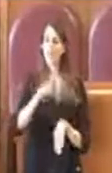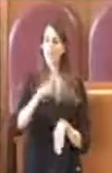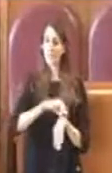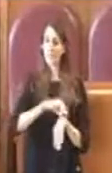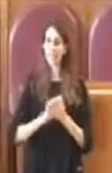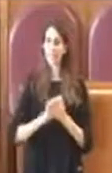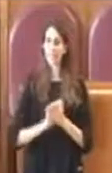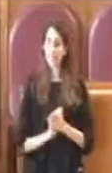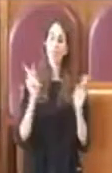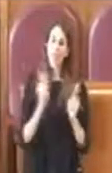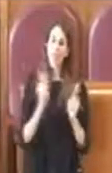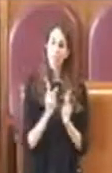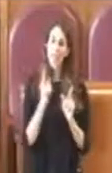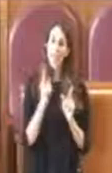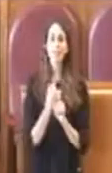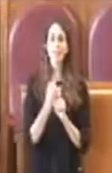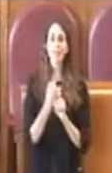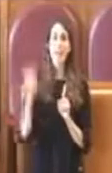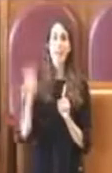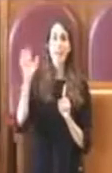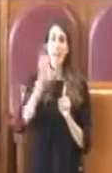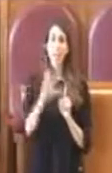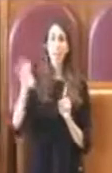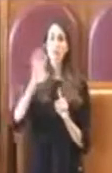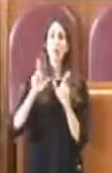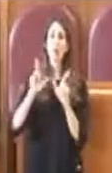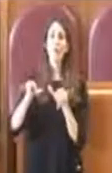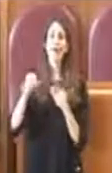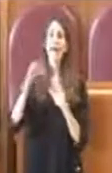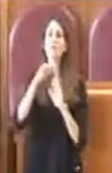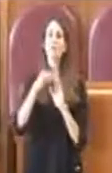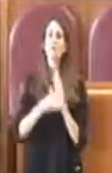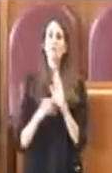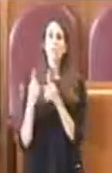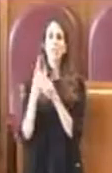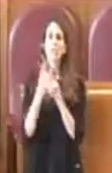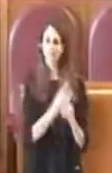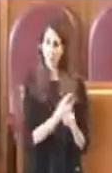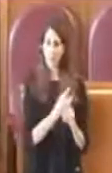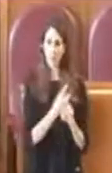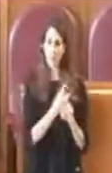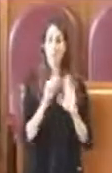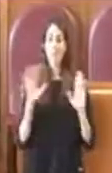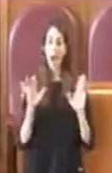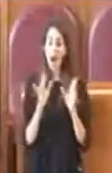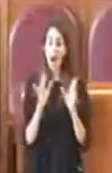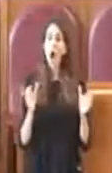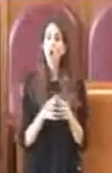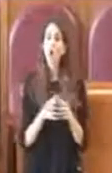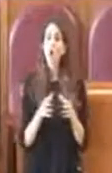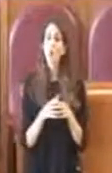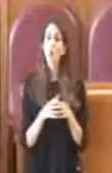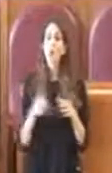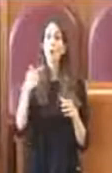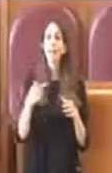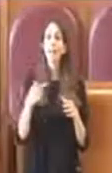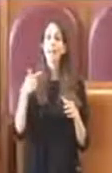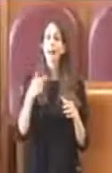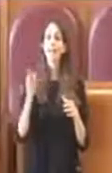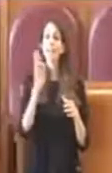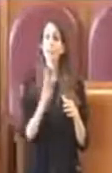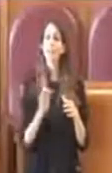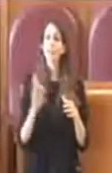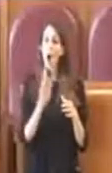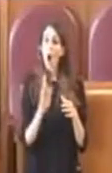della regione, è chiaro che la regione ha dato delle linee guida e quindi questo gruppo sta lavorando attivamente, cui partecipano tutti i